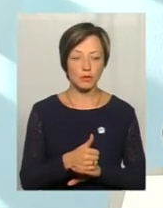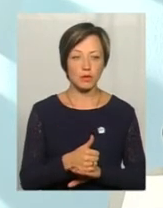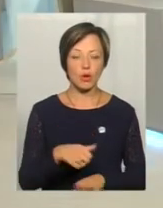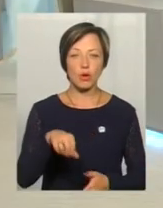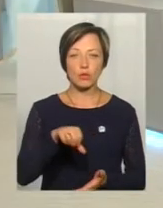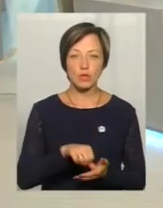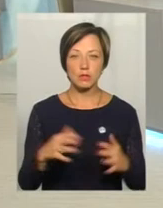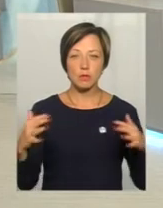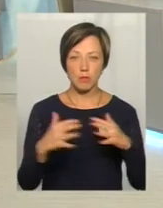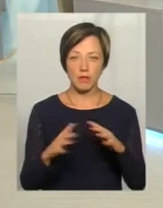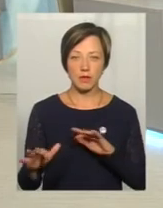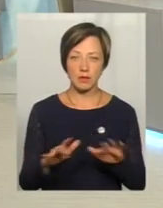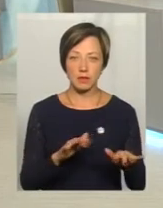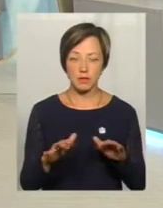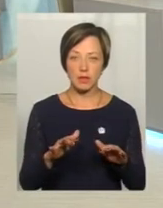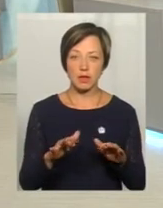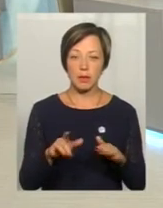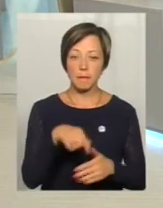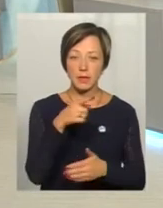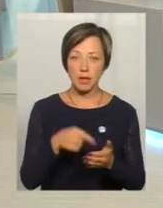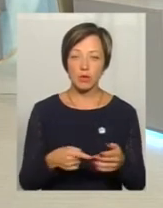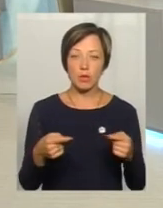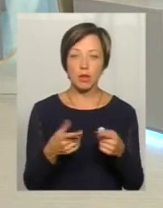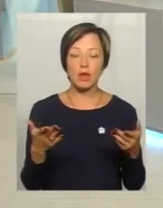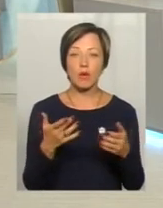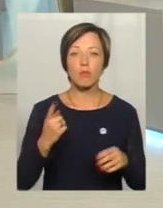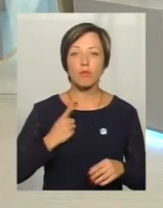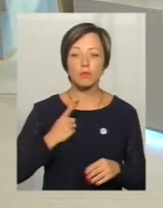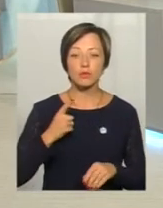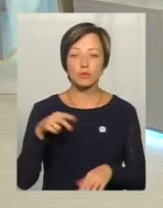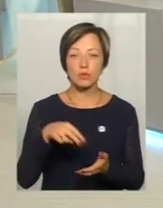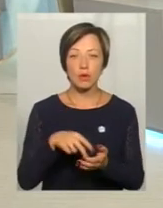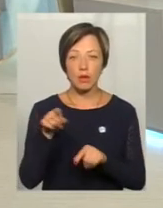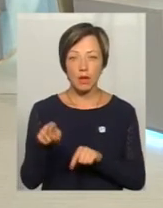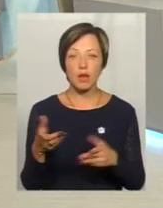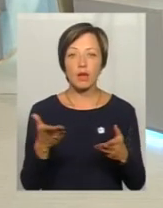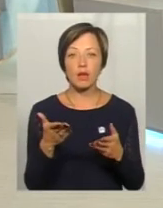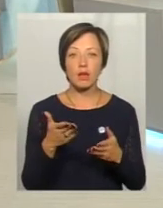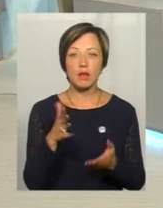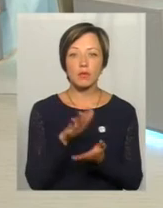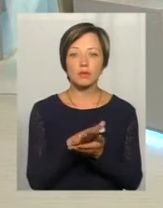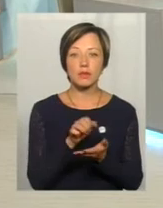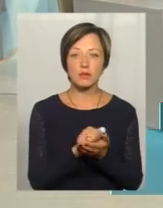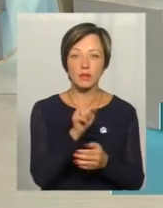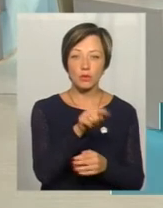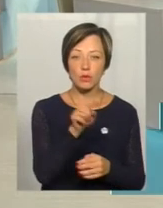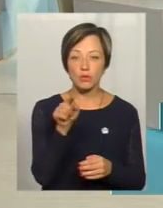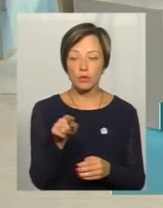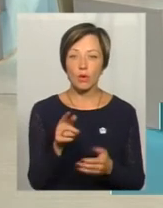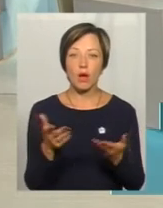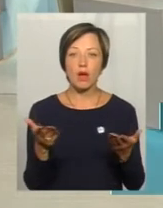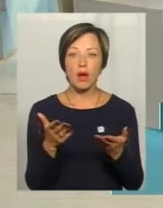учасники бойових дій. І задаються конкретні питання, на якому блок по сути стояв, а який позиний був такого-то, а